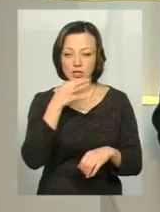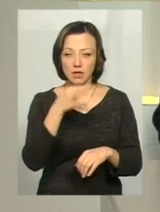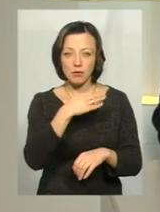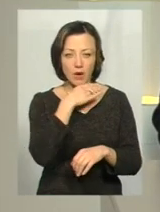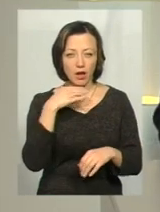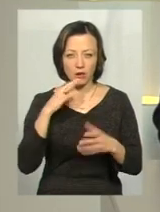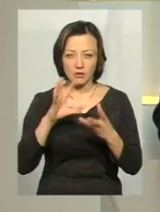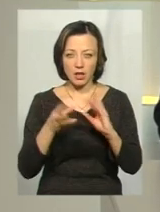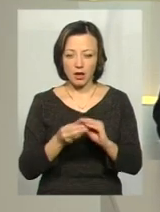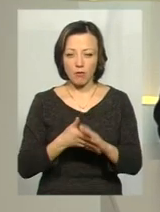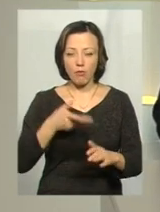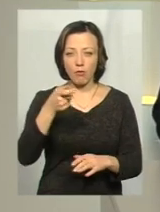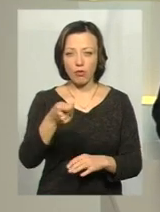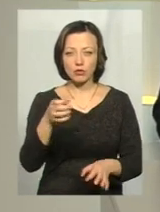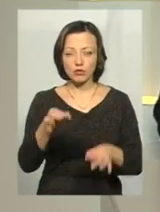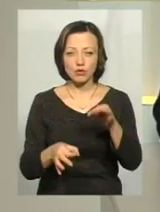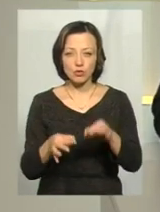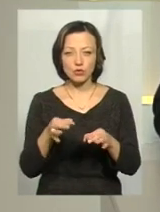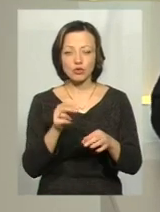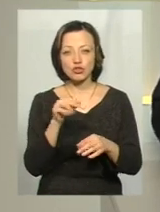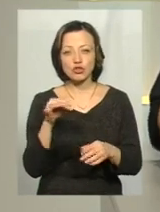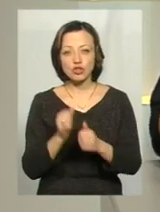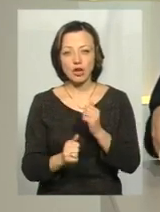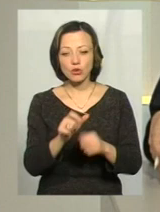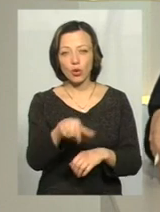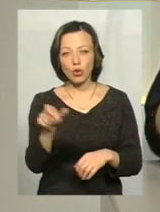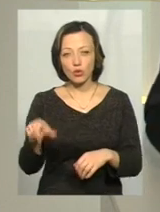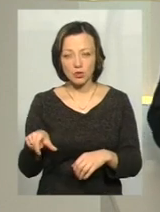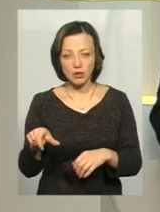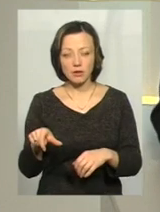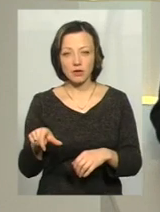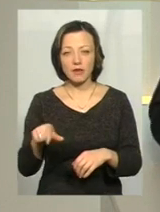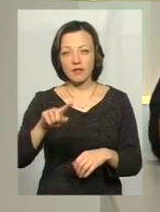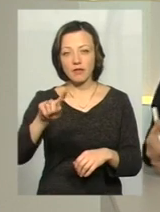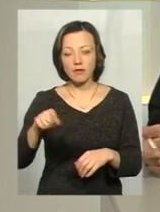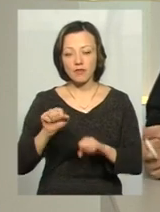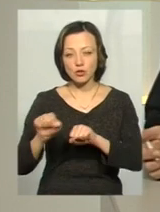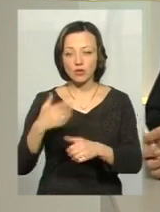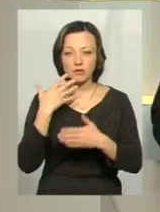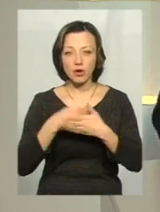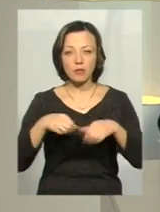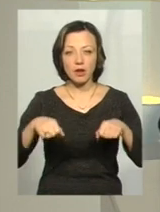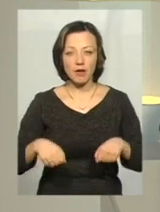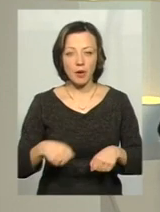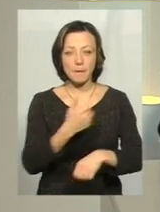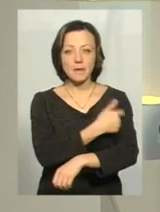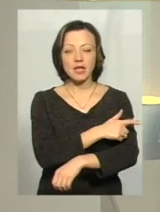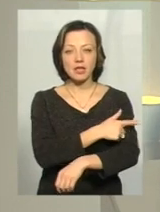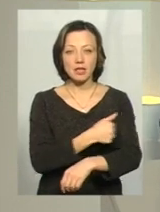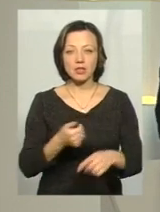багато взагалі позовів є багато, чи часто наші люди відстоюють свої права от саме у